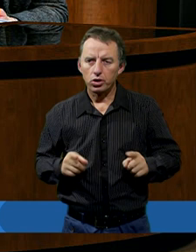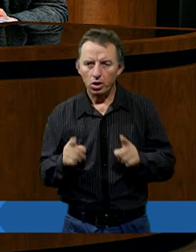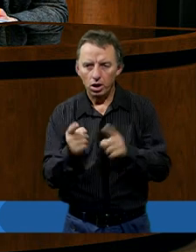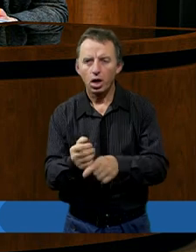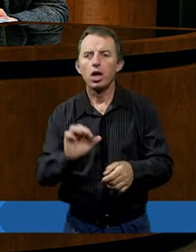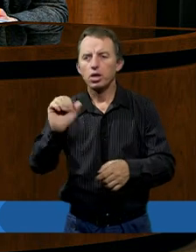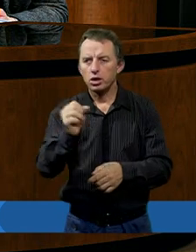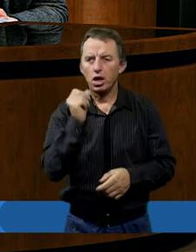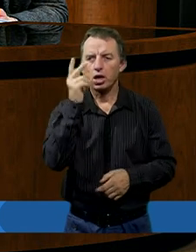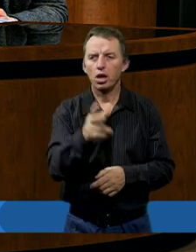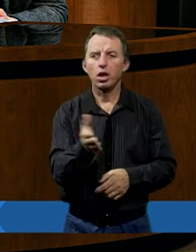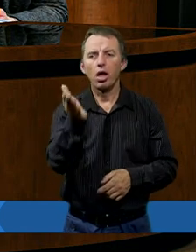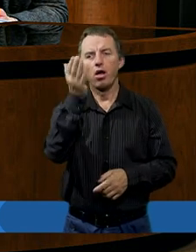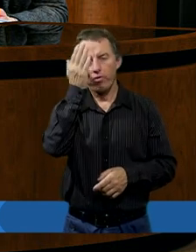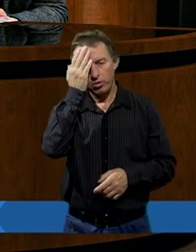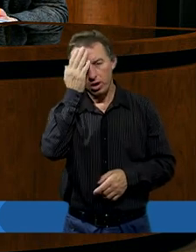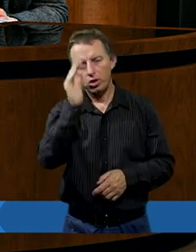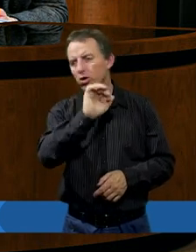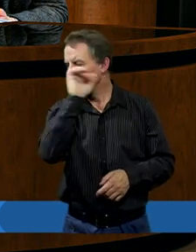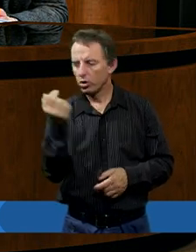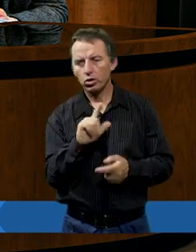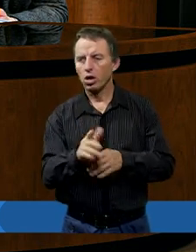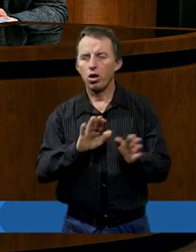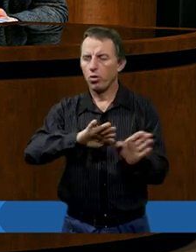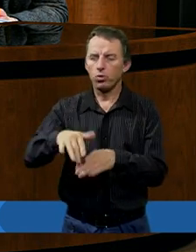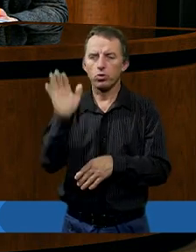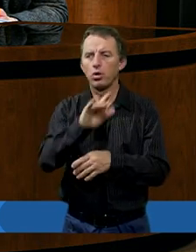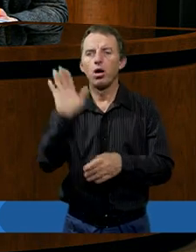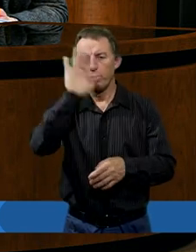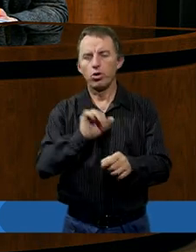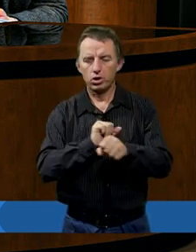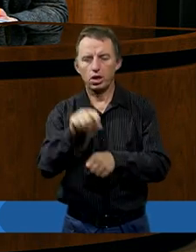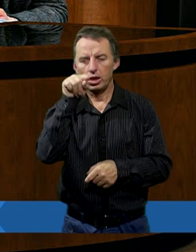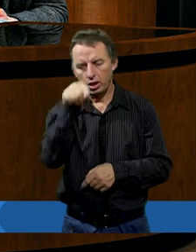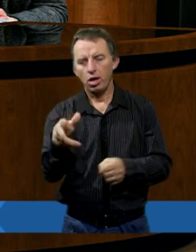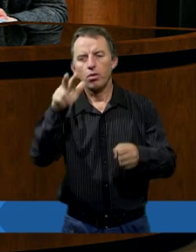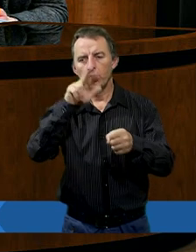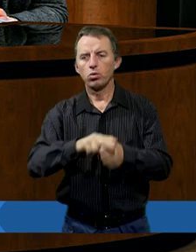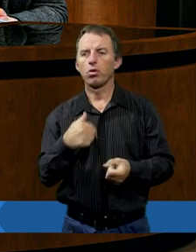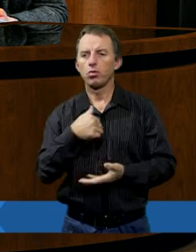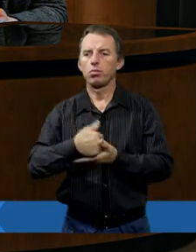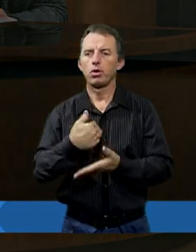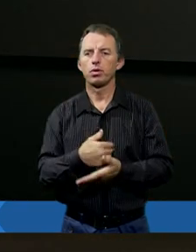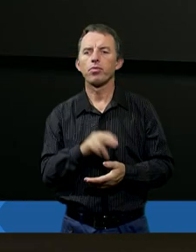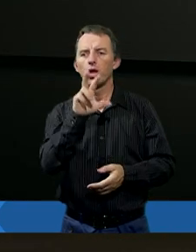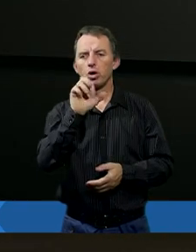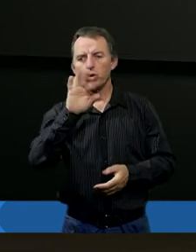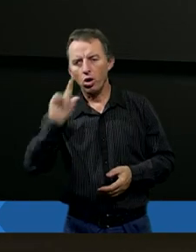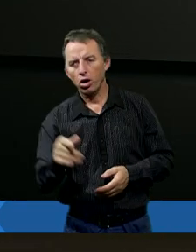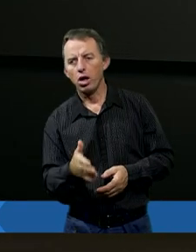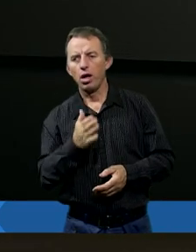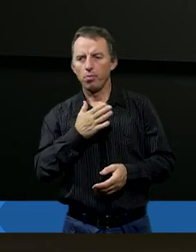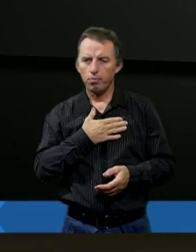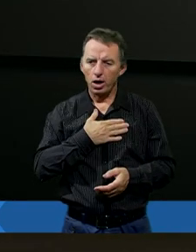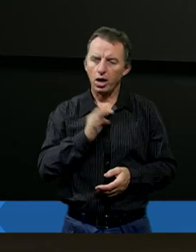ale jednak wie, że nigdzie indziej nie ma ucieczki, tylko Bóg jest tym, do którego się ucieknie. No ja myślę, że Job pomimo